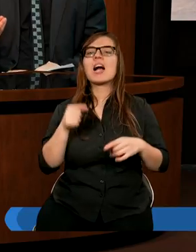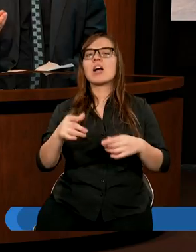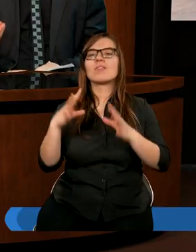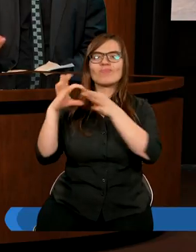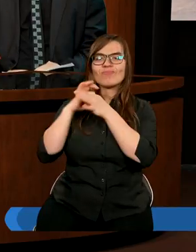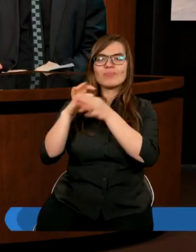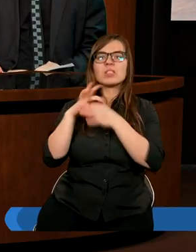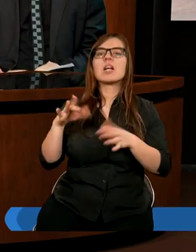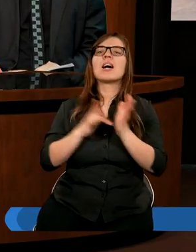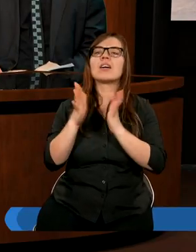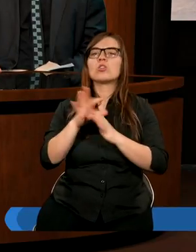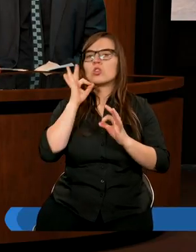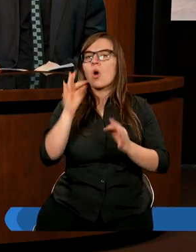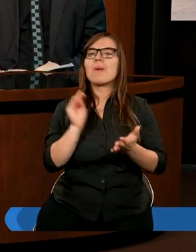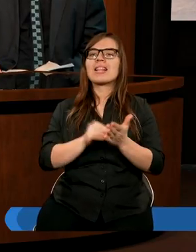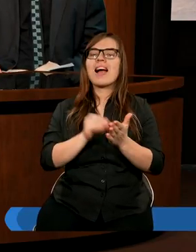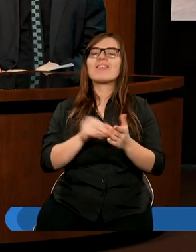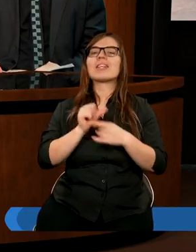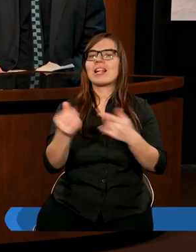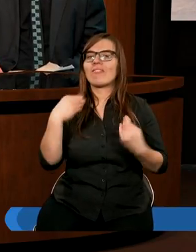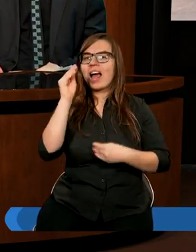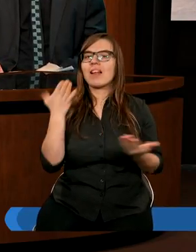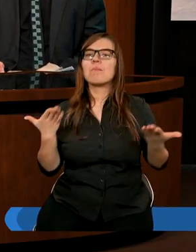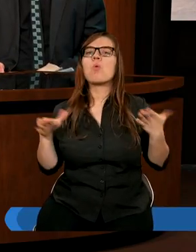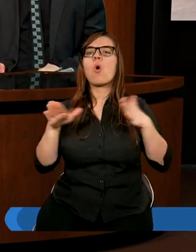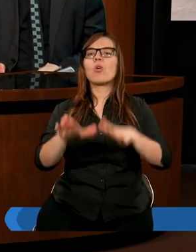Chrystusem dobrych nawyków jest przecież wielkim błogosławieństwem.